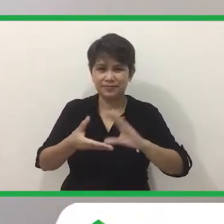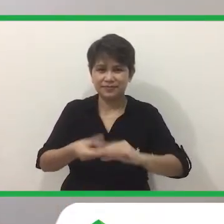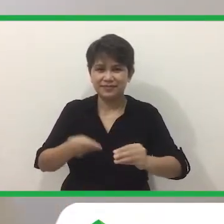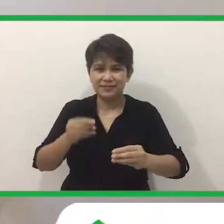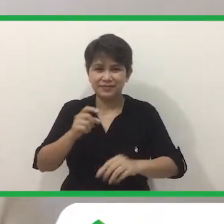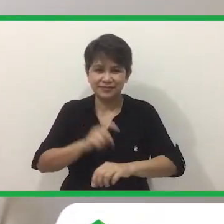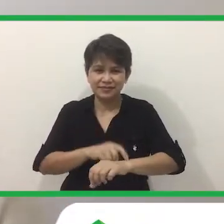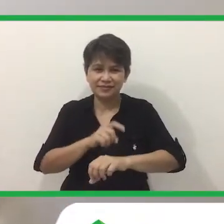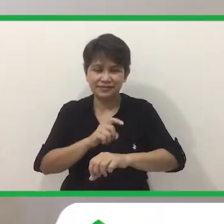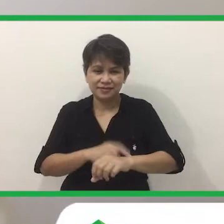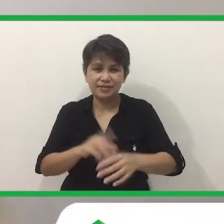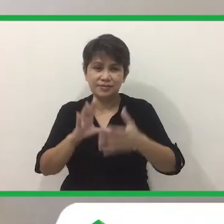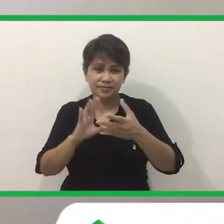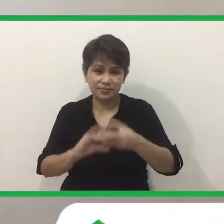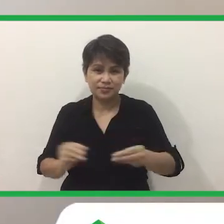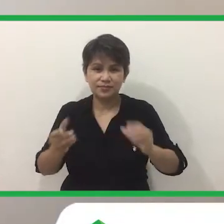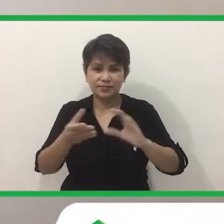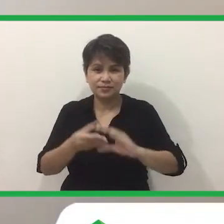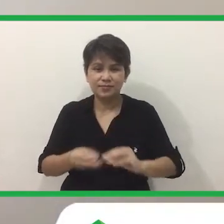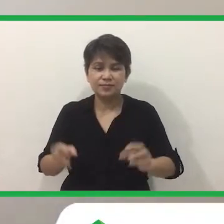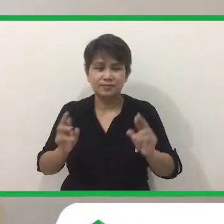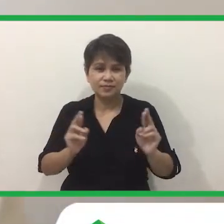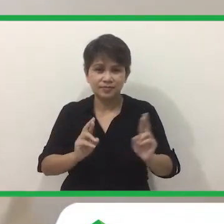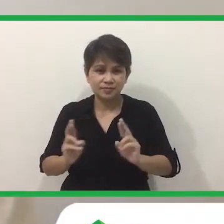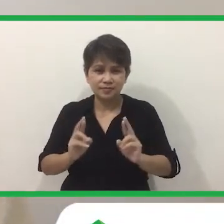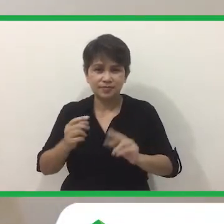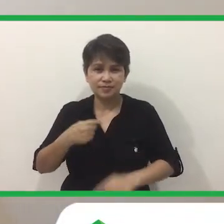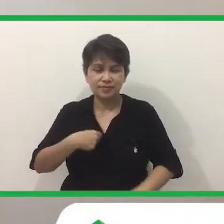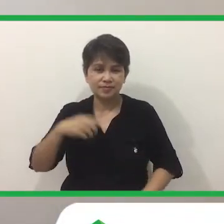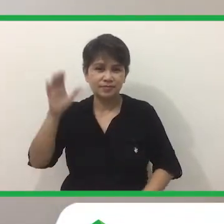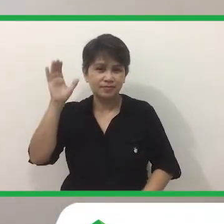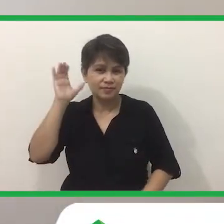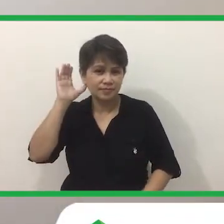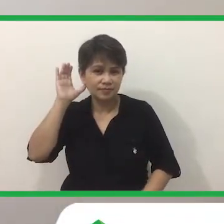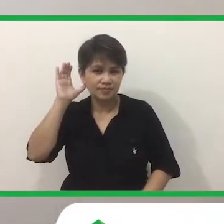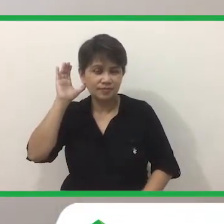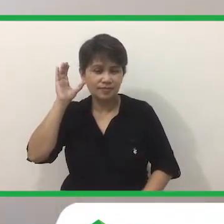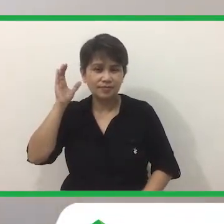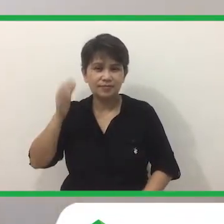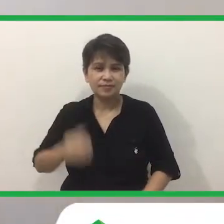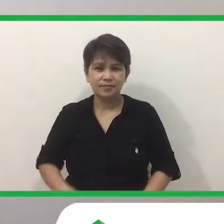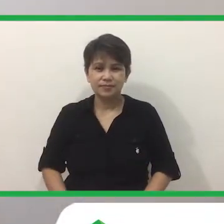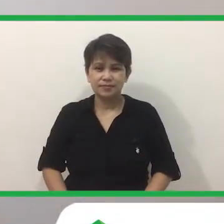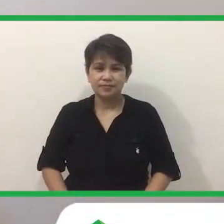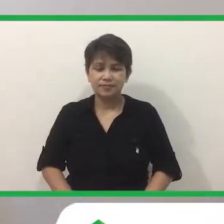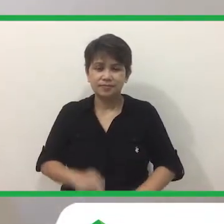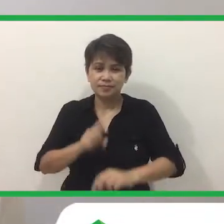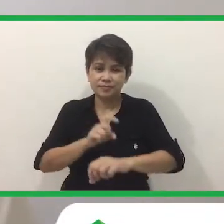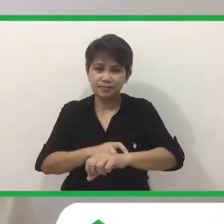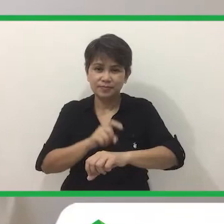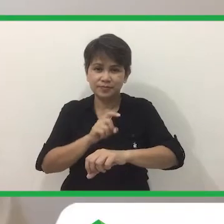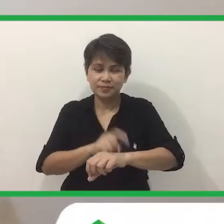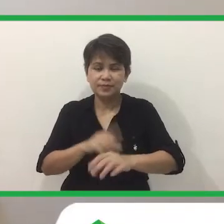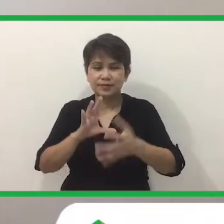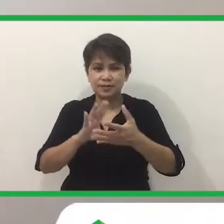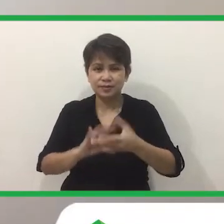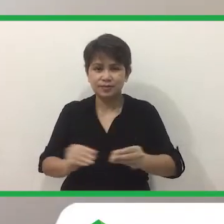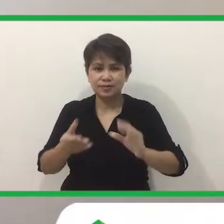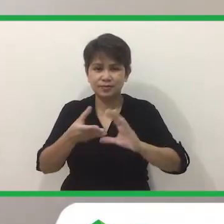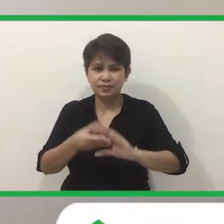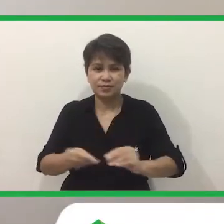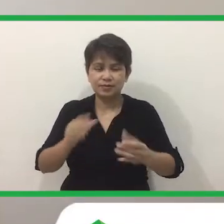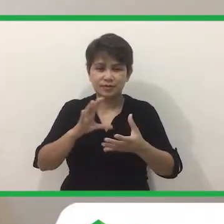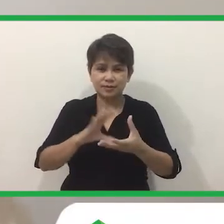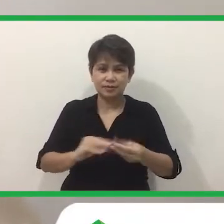kwentuhan, kwentuhan. Oras na ng kwentuhan, handa na akong makinig. Oras na ng